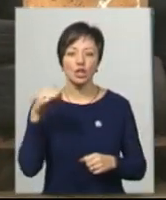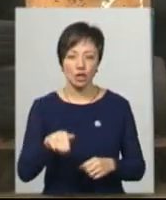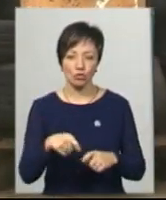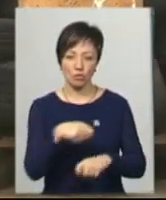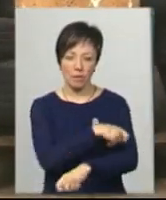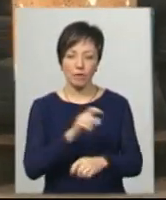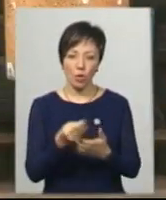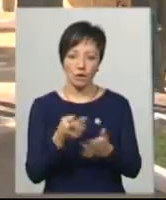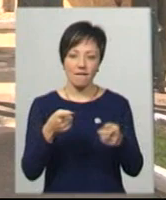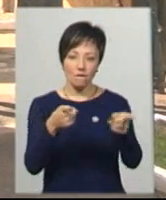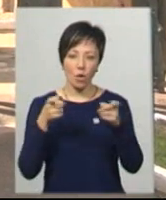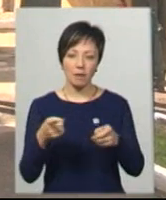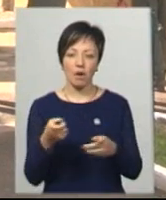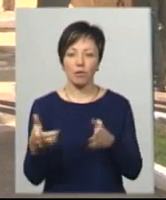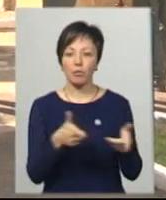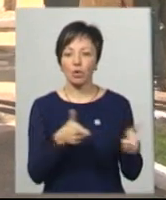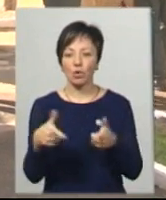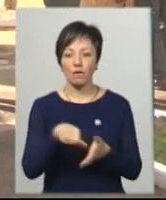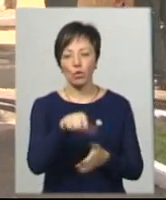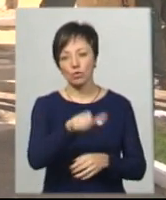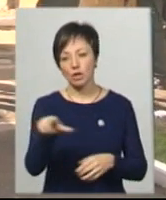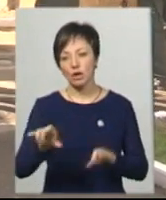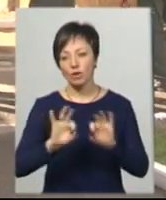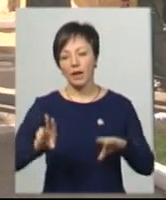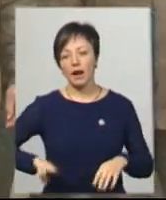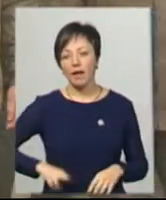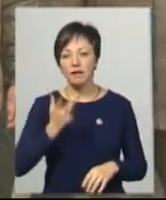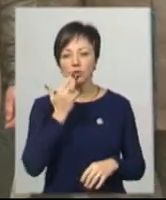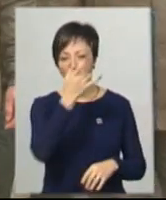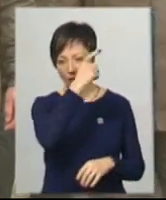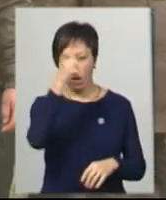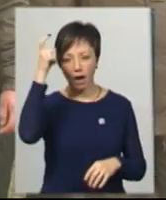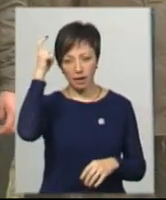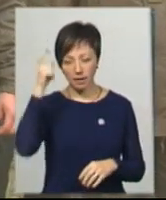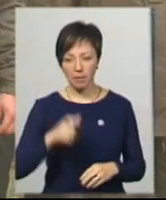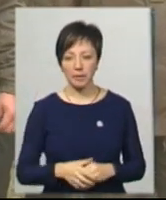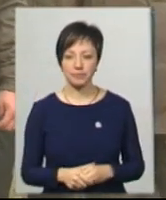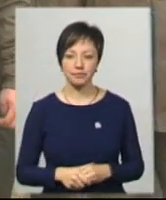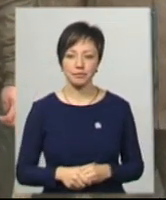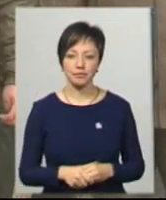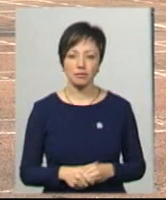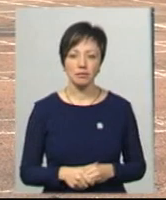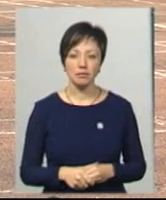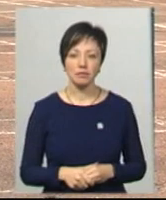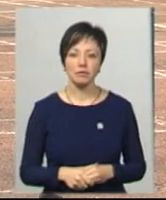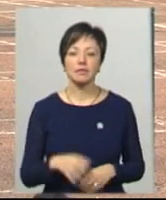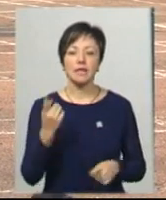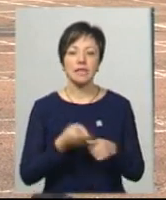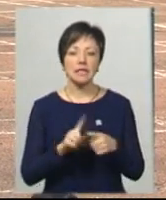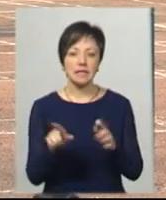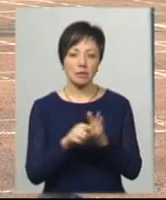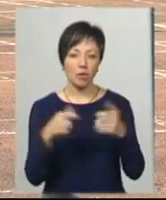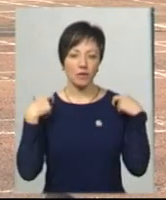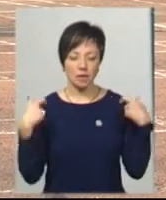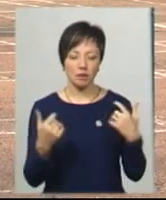оцінюватимуть вогнепальну підготовку учасників, розповідає ректор Національної академії імені Богдана Хмельницького Олег Шенка-Рук. З цими офіцерами